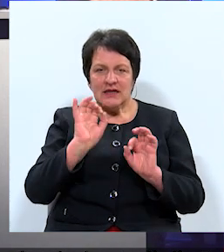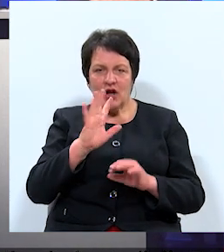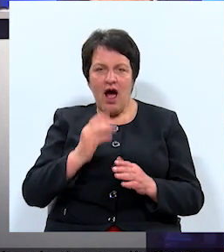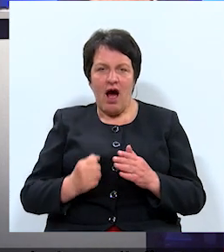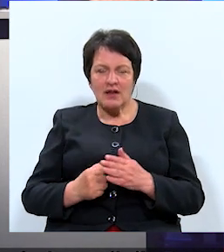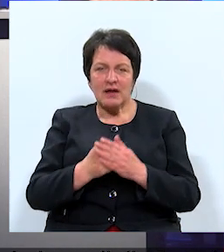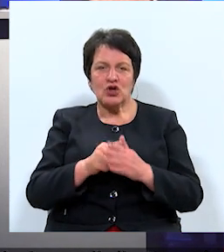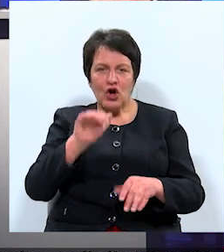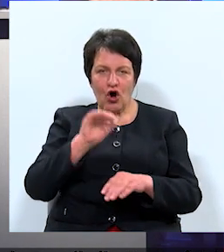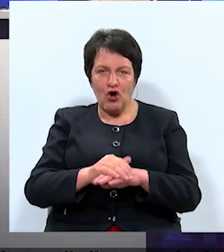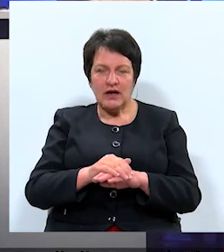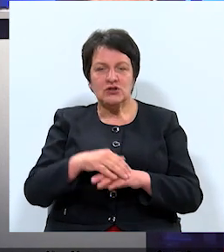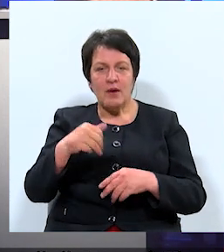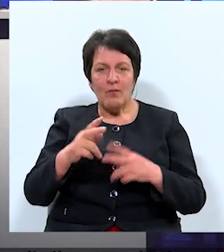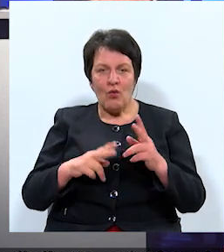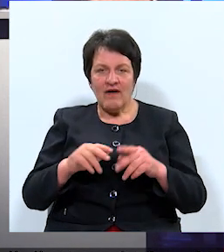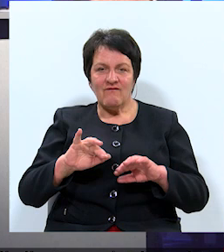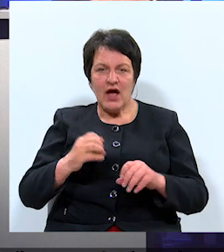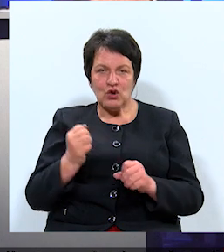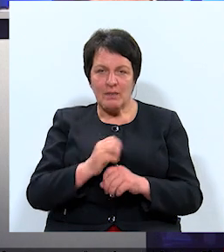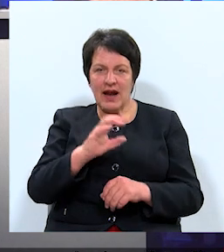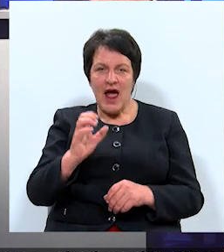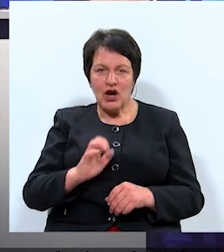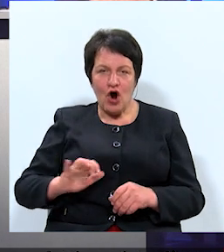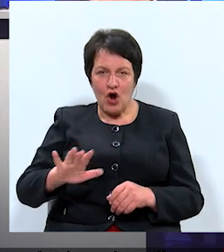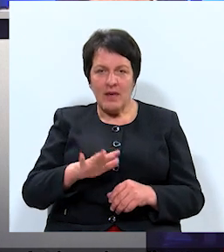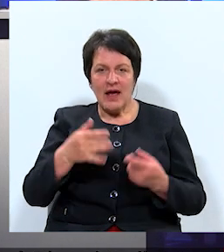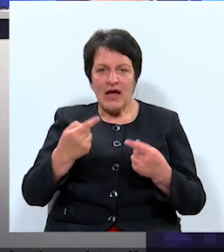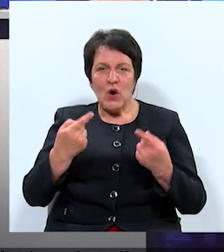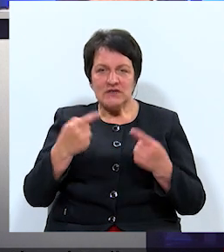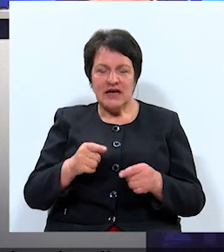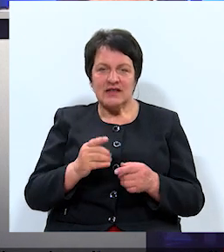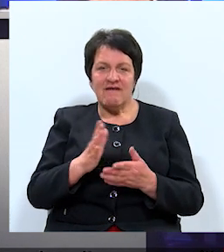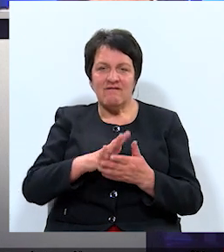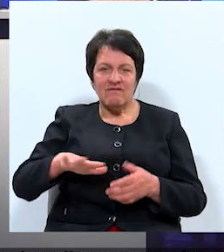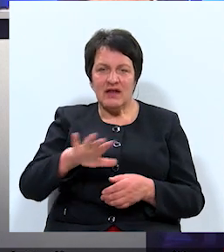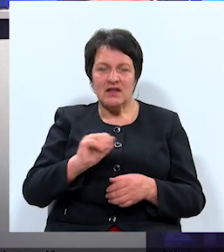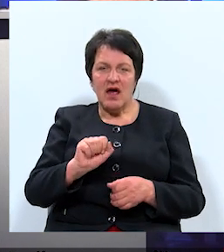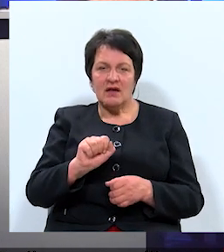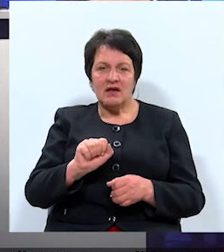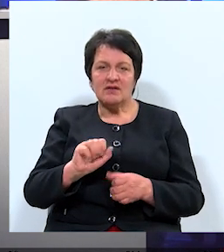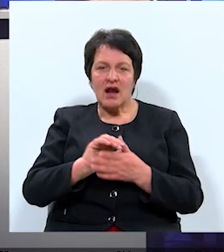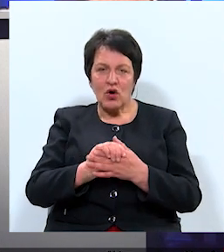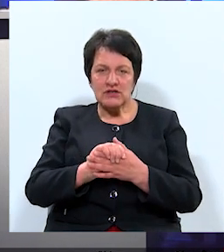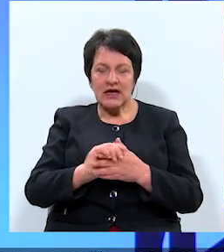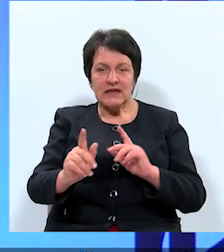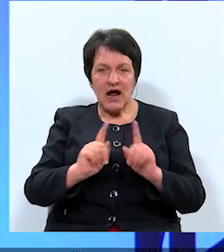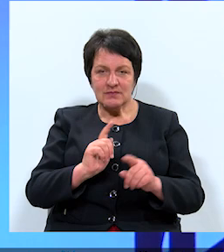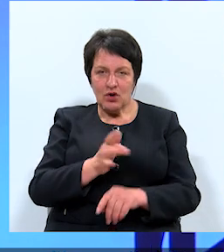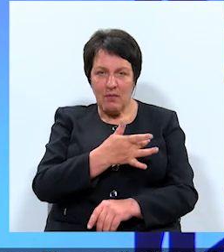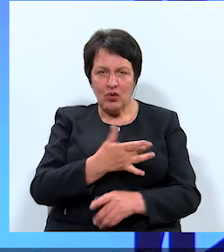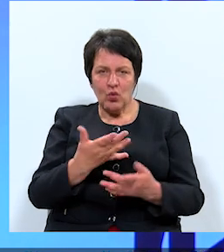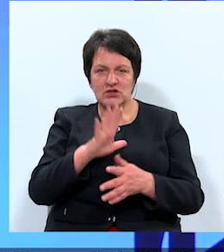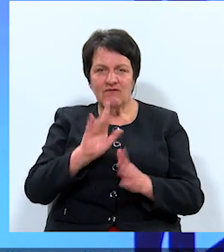konkrētus būvniekus, vai tomēr ir Eiropā jau citi videi draudzīgi transporta pakalpojumi, kurus